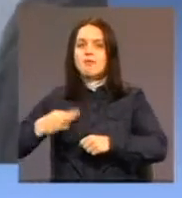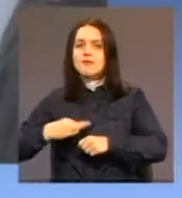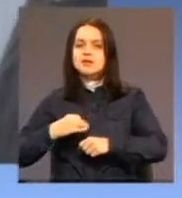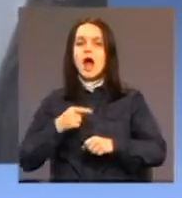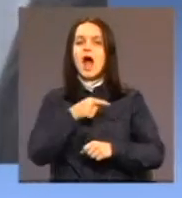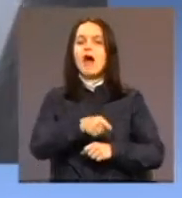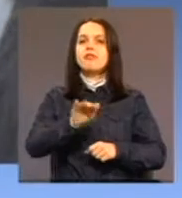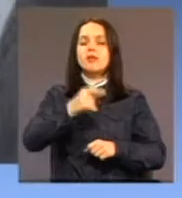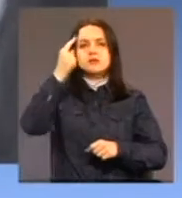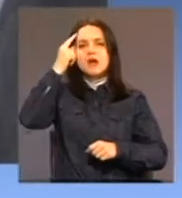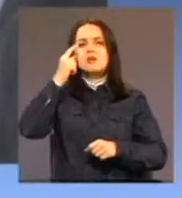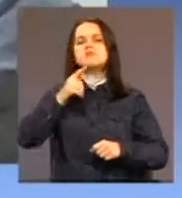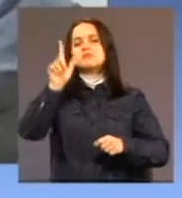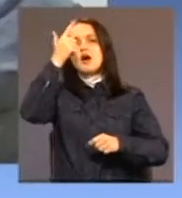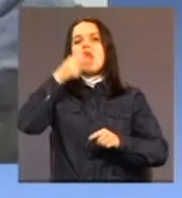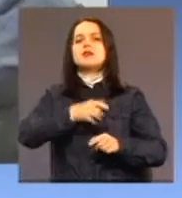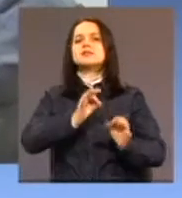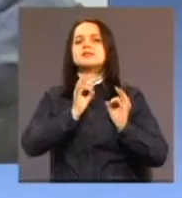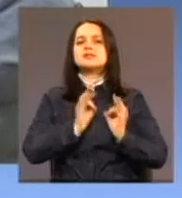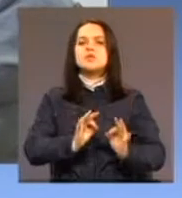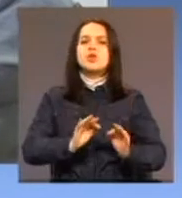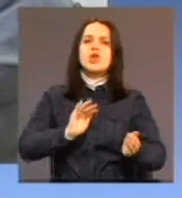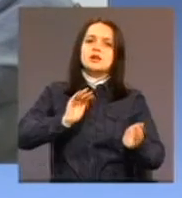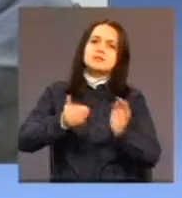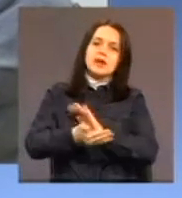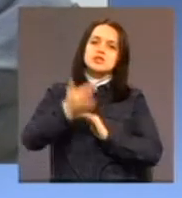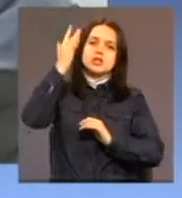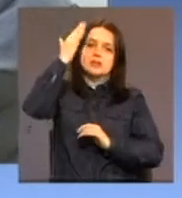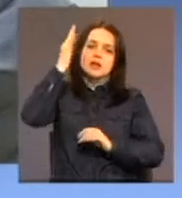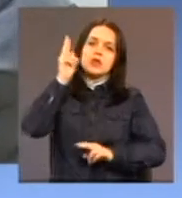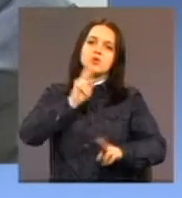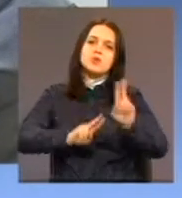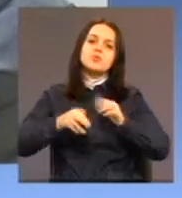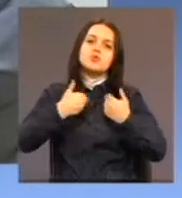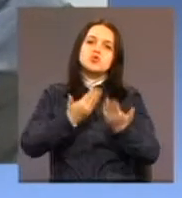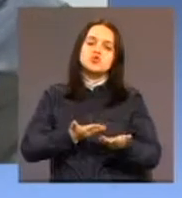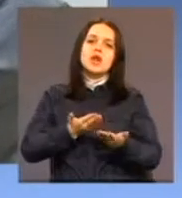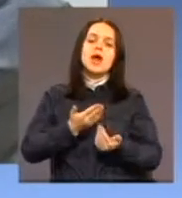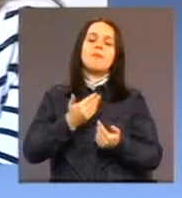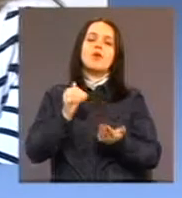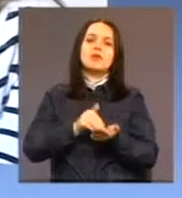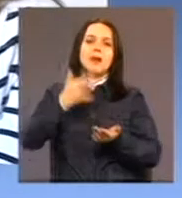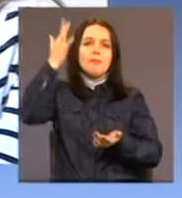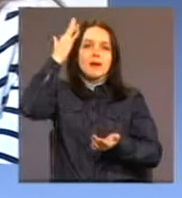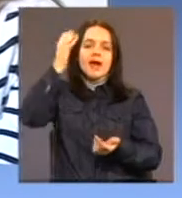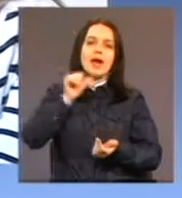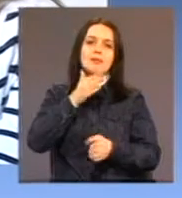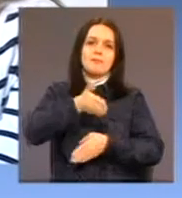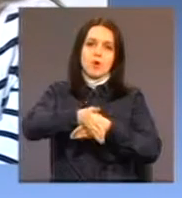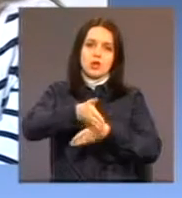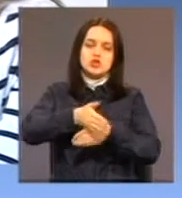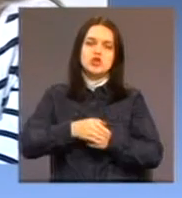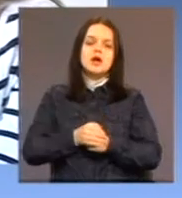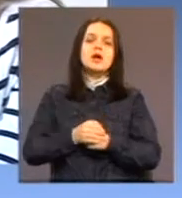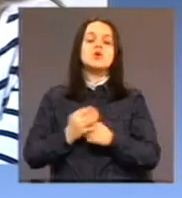biti sigurno zbrinuto, smješteno i pruža nam upotrebna briga i pomoć. U pogledu saradnje sa